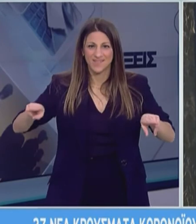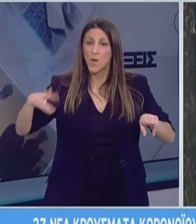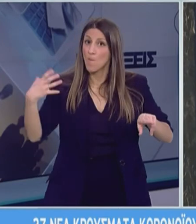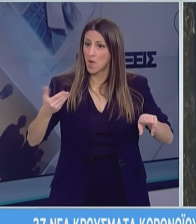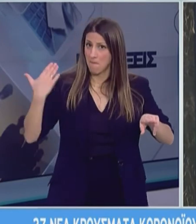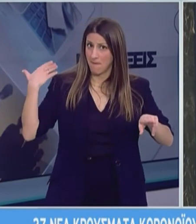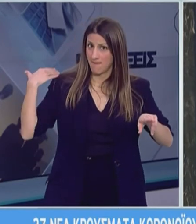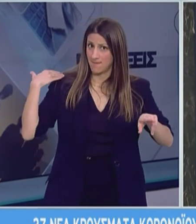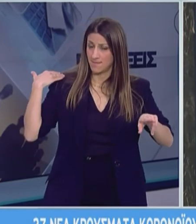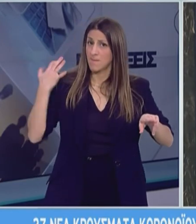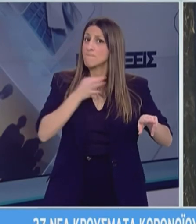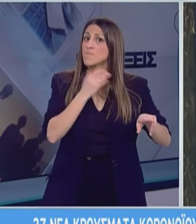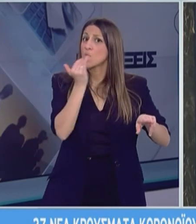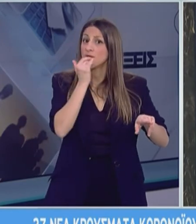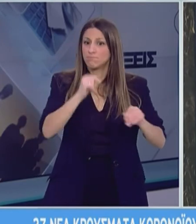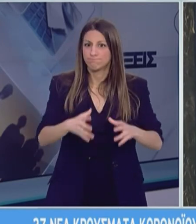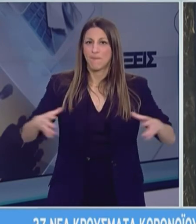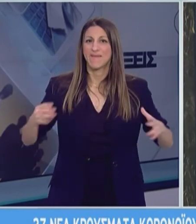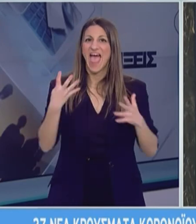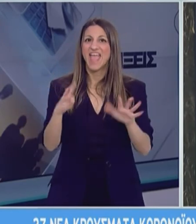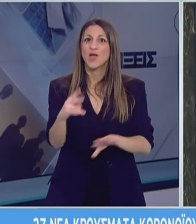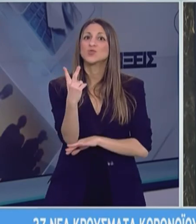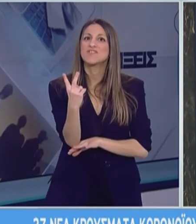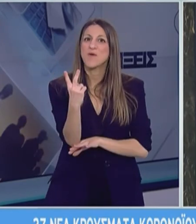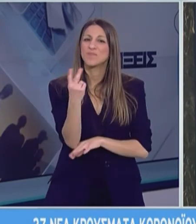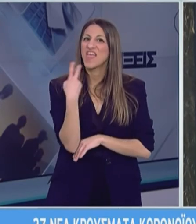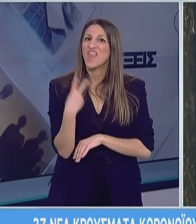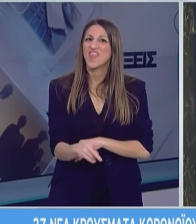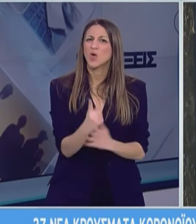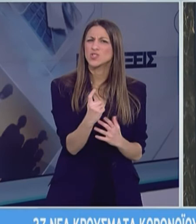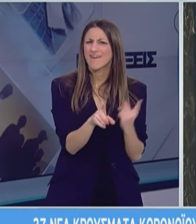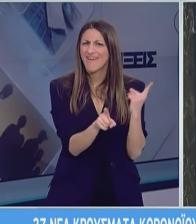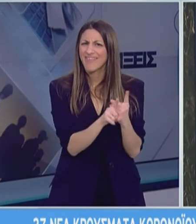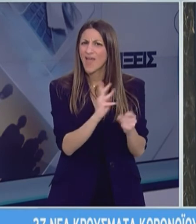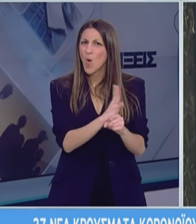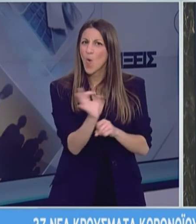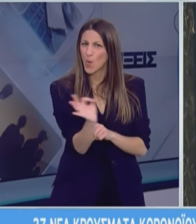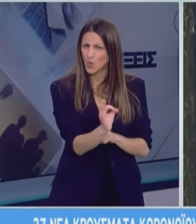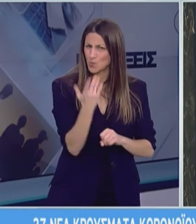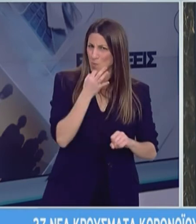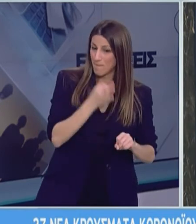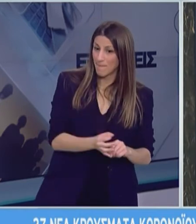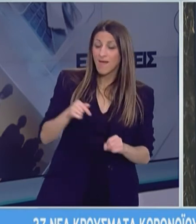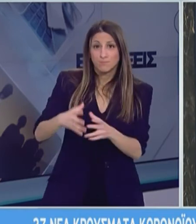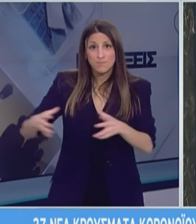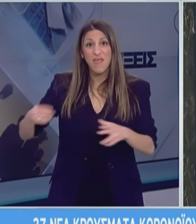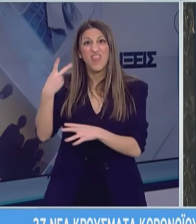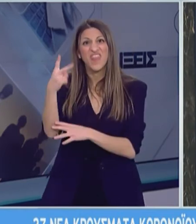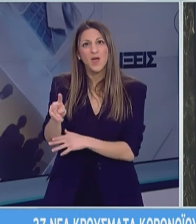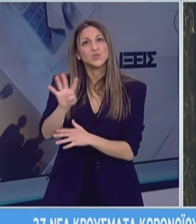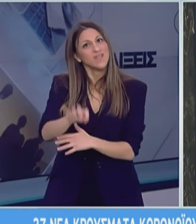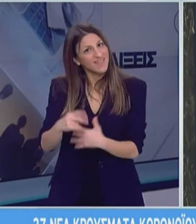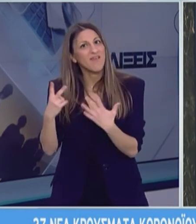διάθεσή μας σε εντατική θεραπεία σήμερα είναι 902. Και οι 210 που είναι αποκλειστικά για τον κορονοϊό είναι 247.